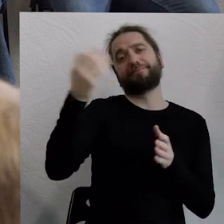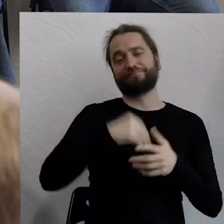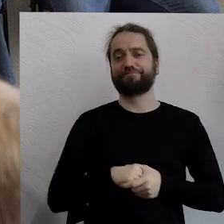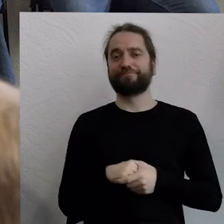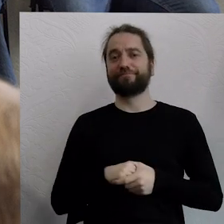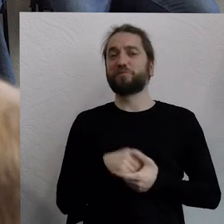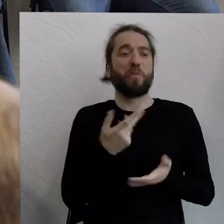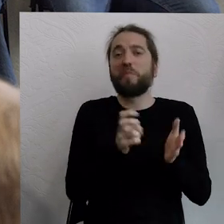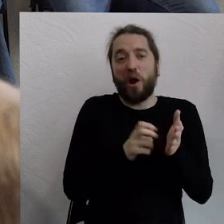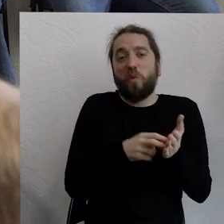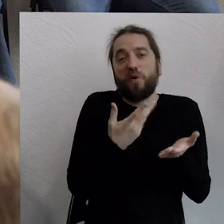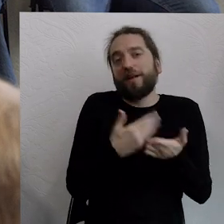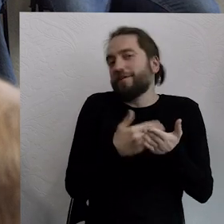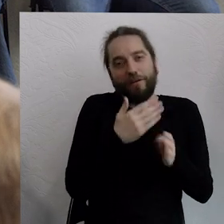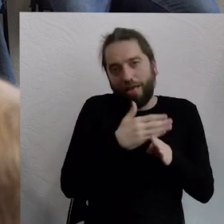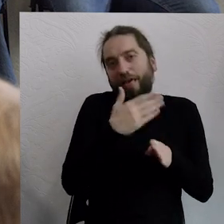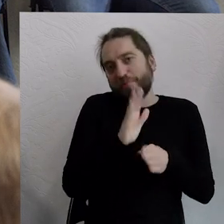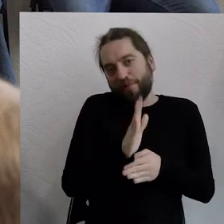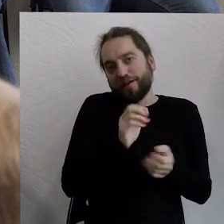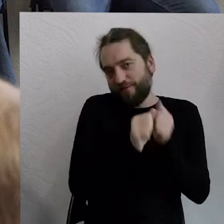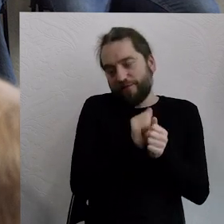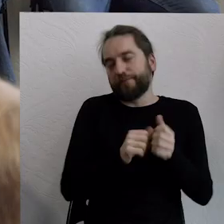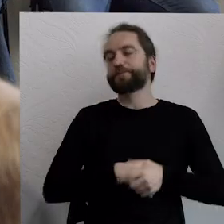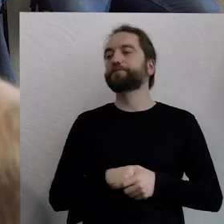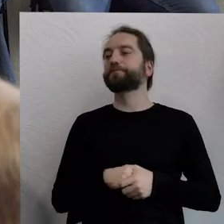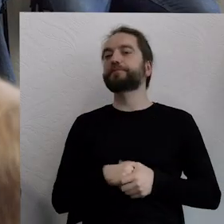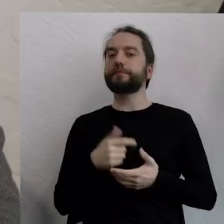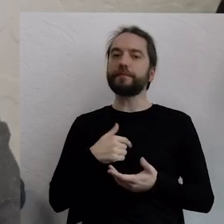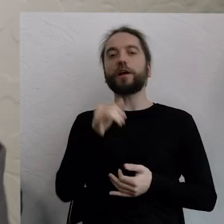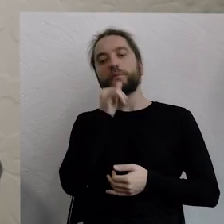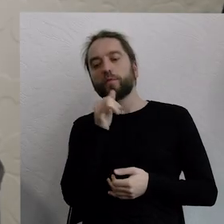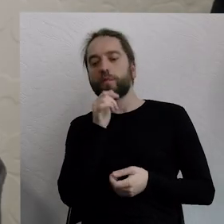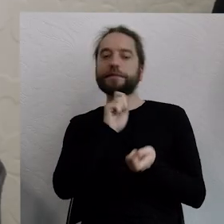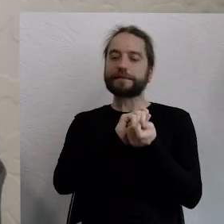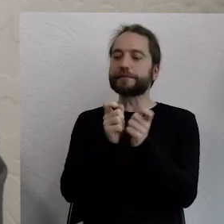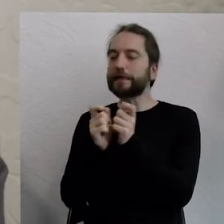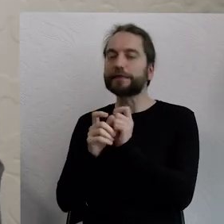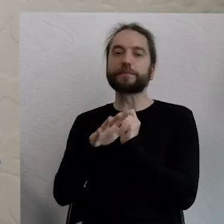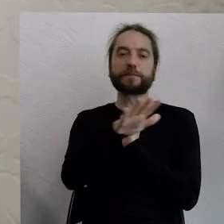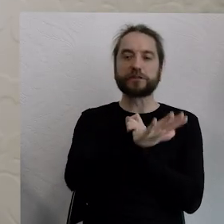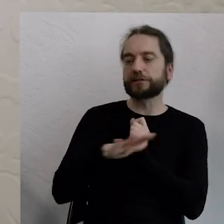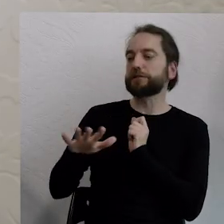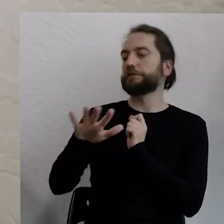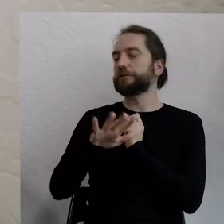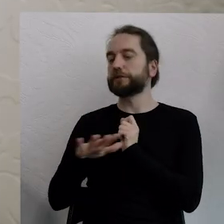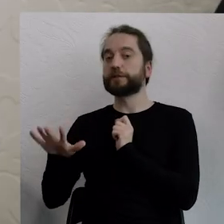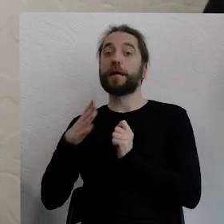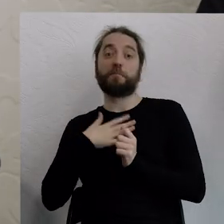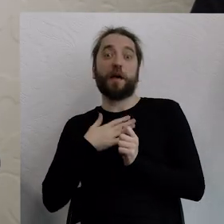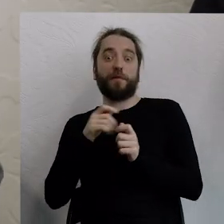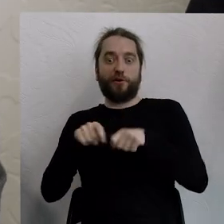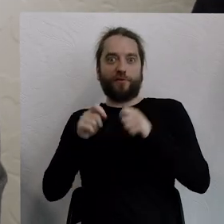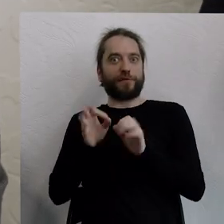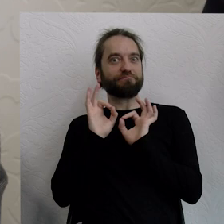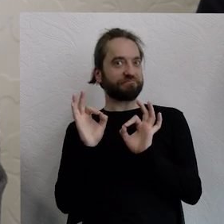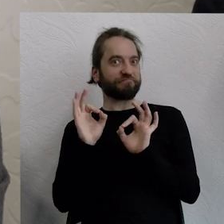Mówimy bardzo często o strategiach małych kroczków, właśnie o tych wielu zmianach w wielu różnych przestrzeniach. I kiedy mamy dobre rozwiązanie np. z zakresu